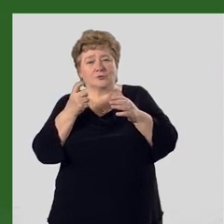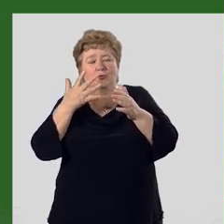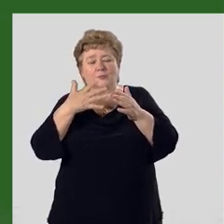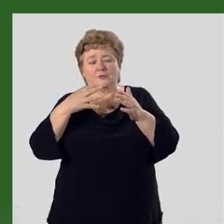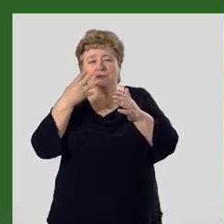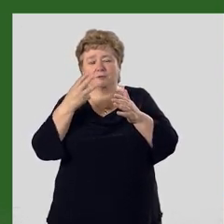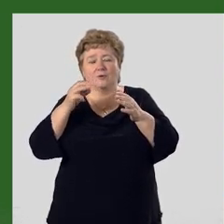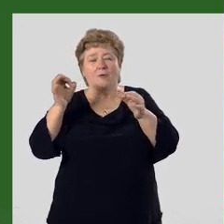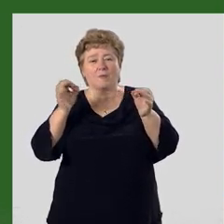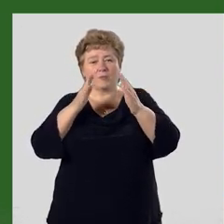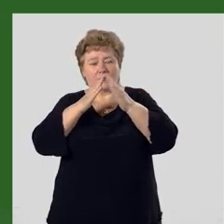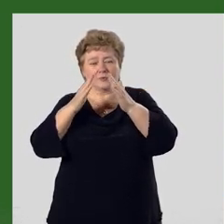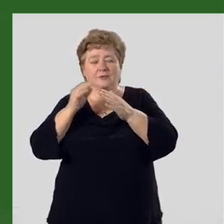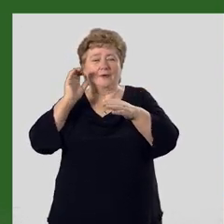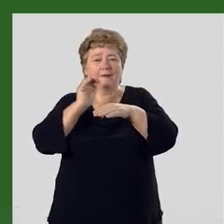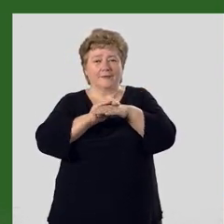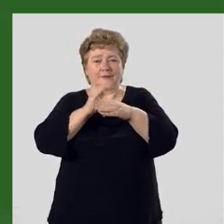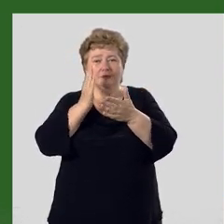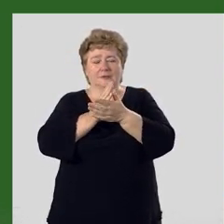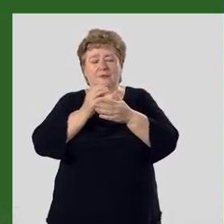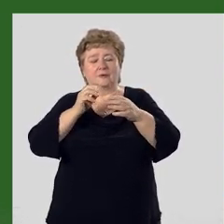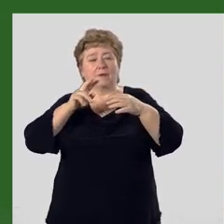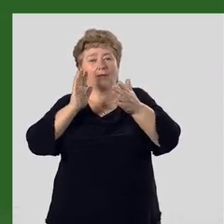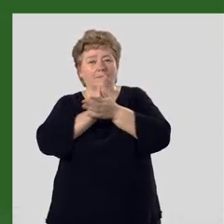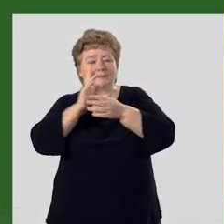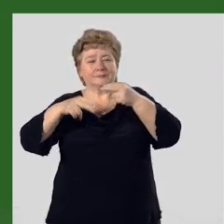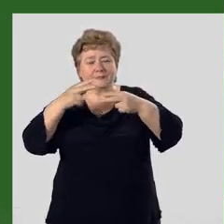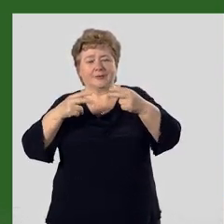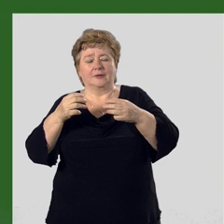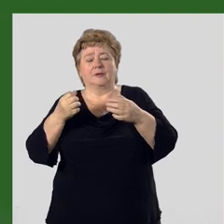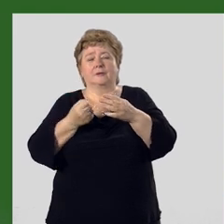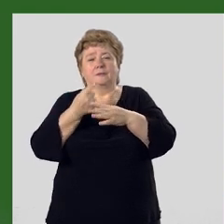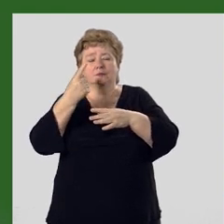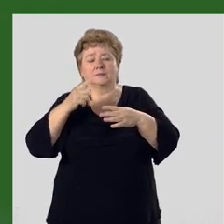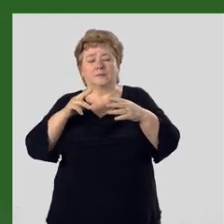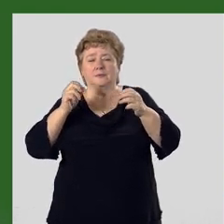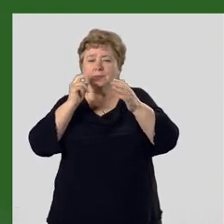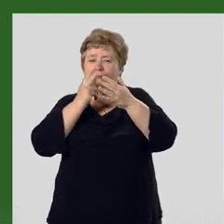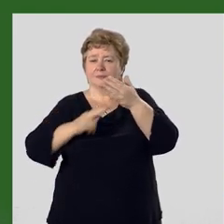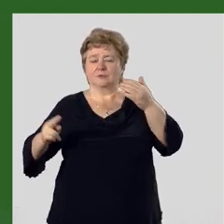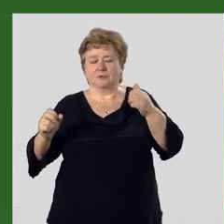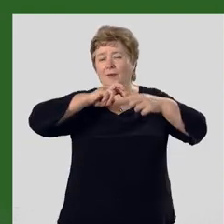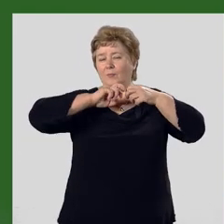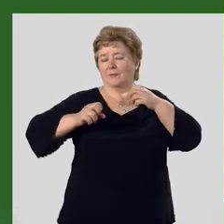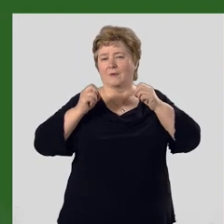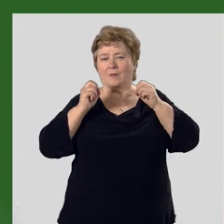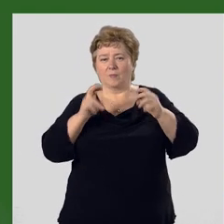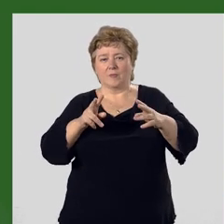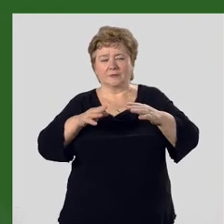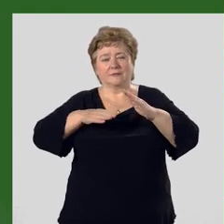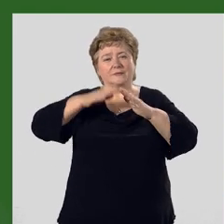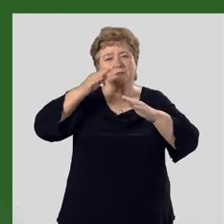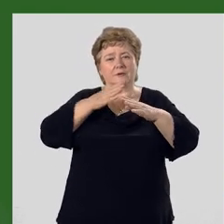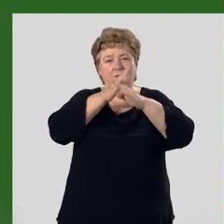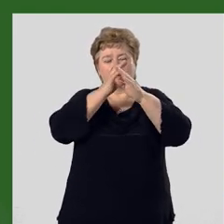населенных пунктов зафиксированы случаи селевых потоков, приведших к различным ущербам. Прорывоопасным